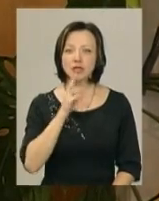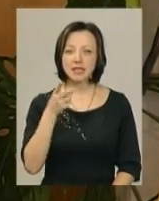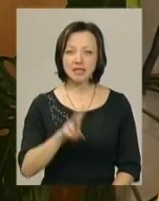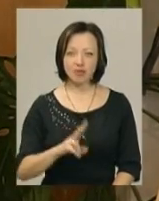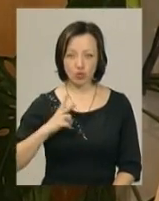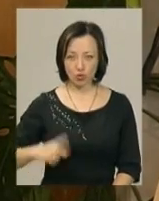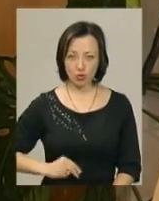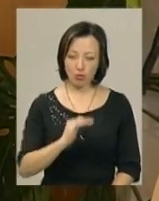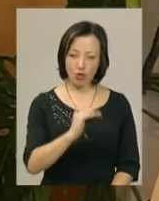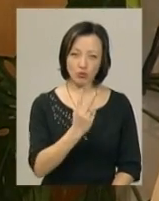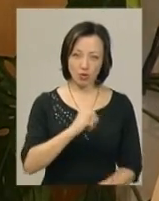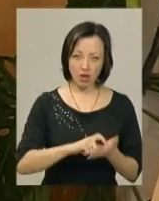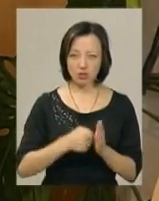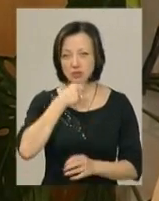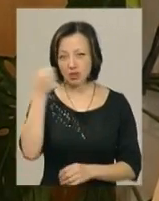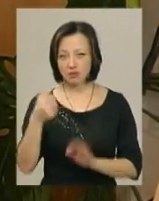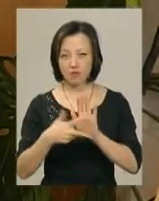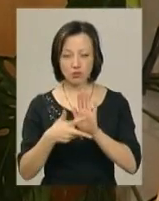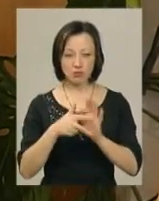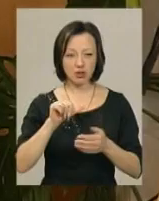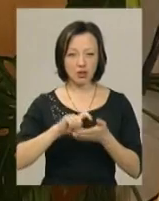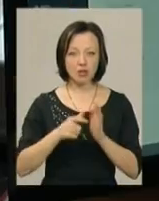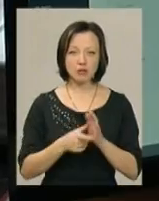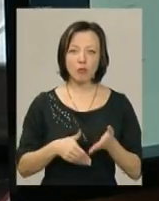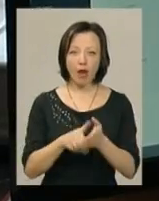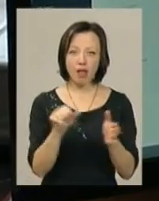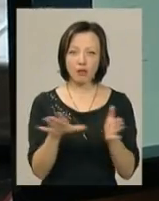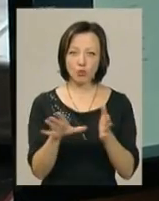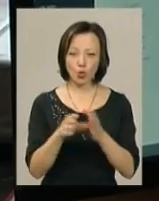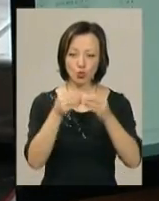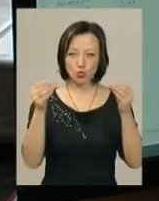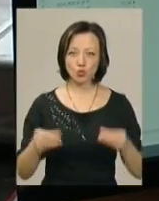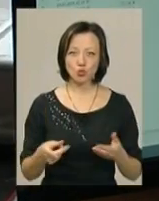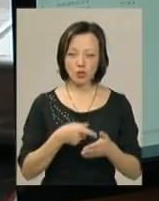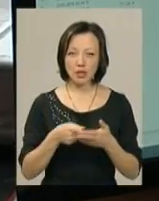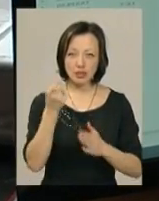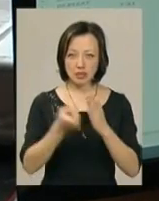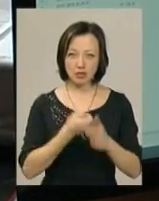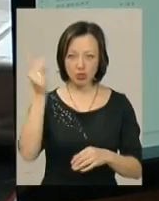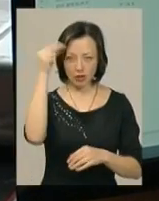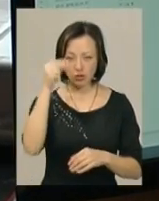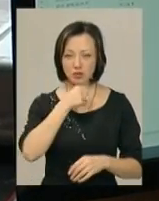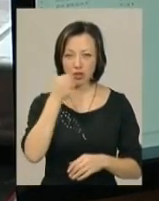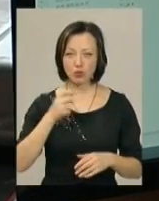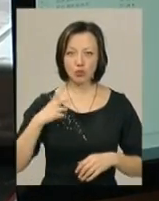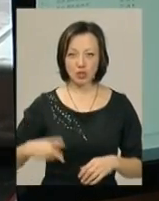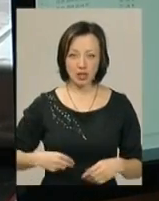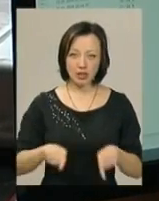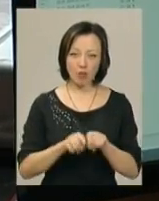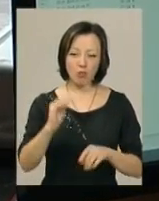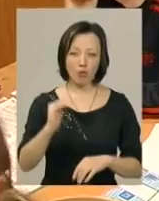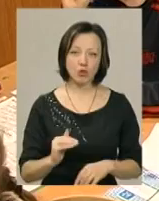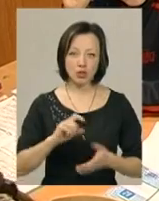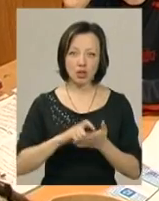дві дівчинки. Молодша у другому класі, старша у восьмому. За допомогою електронного журналу мама дізнається про навчання старшої доньки. Так як у молодших